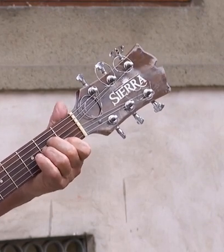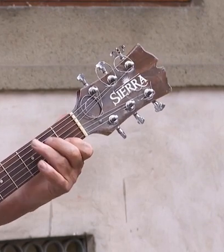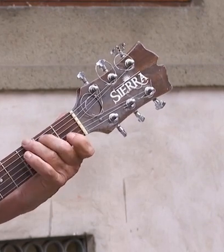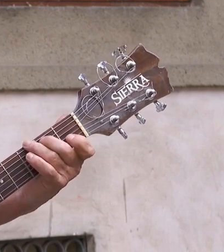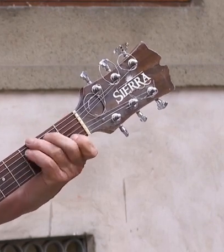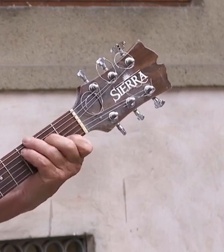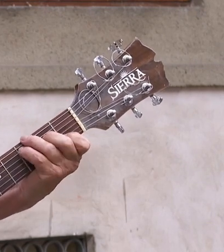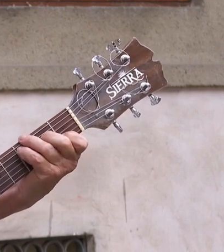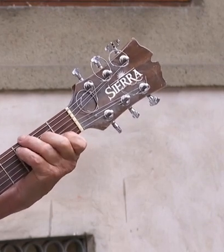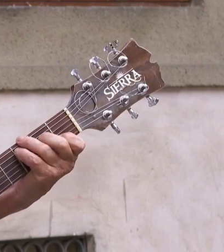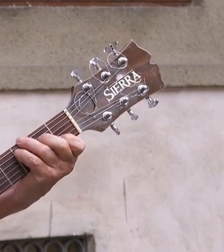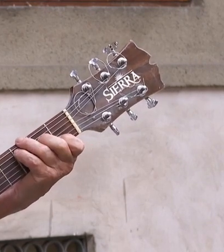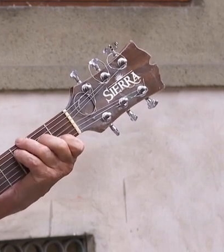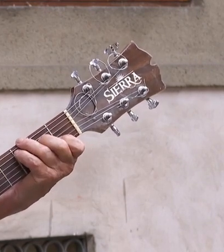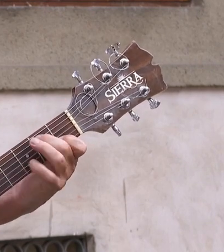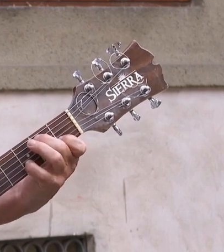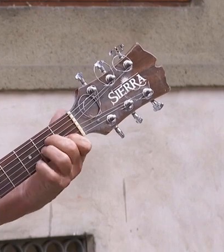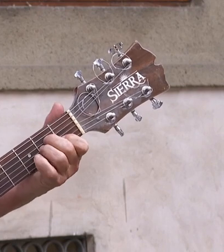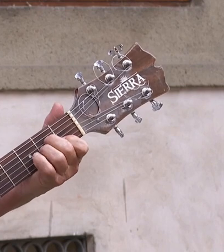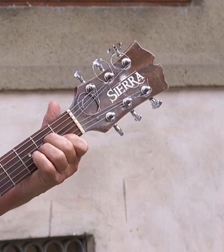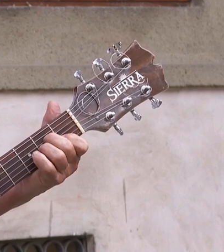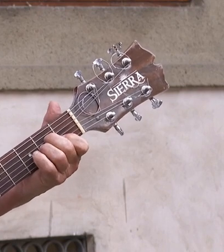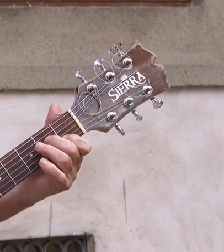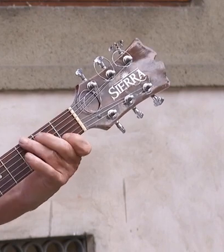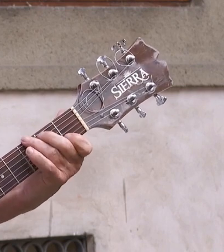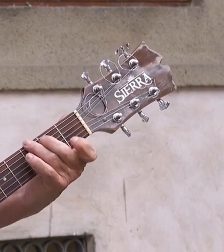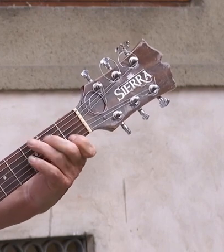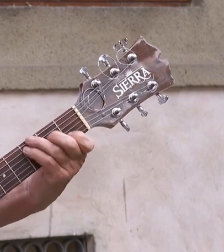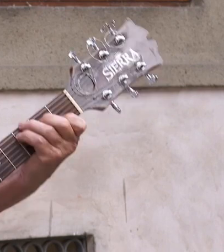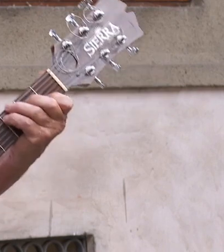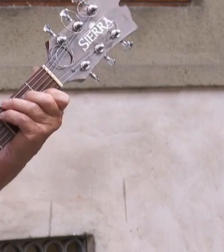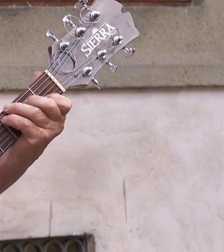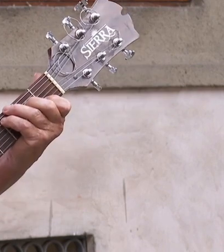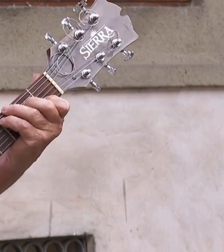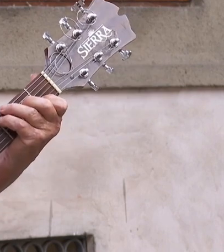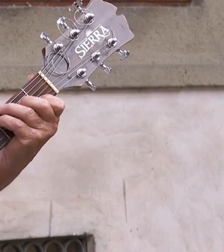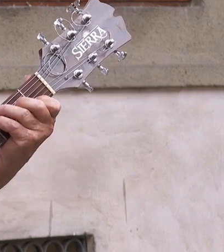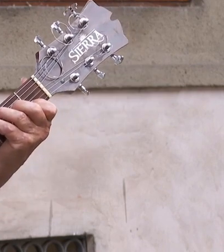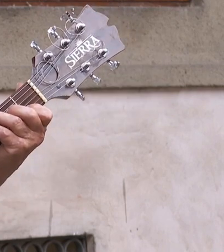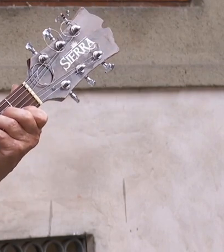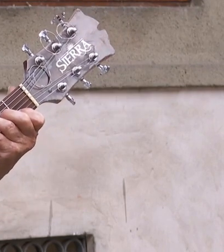Trnová koruna, tvé korunovační klenoty,